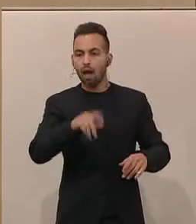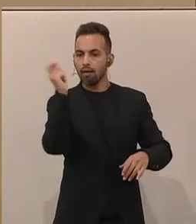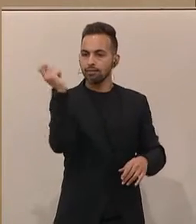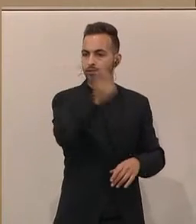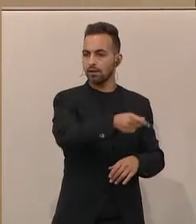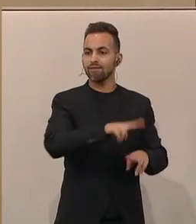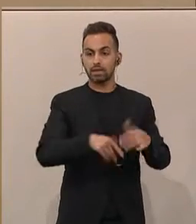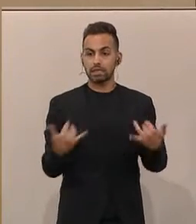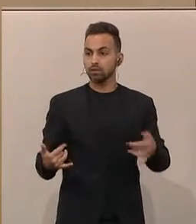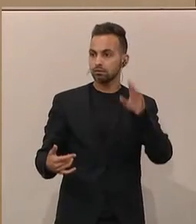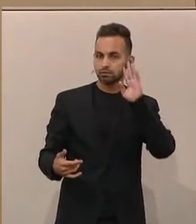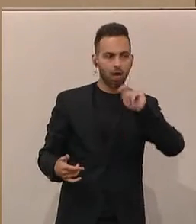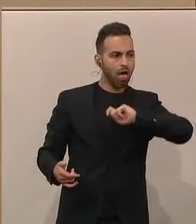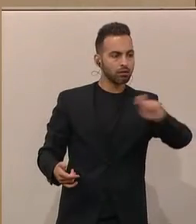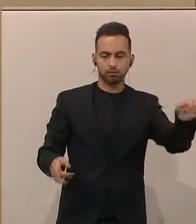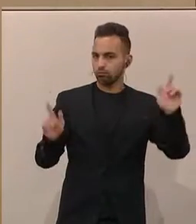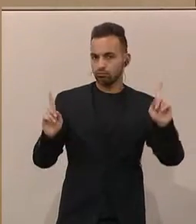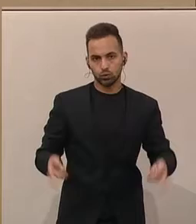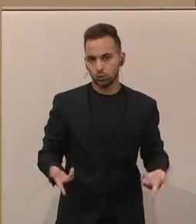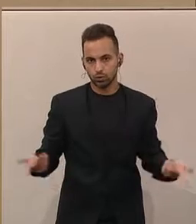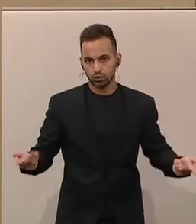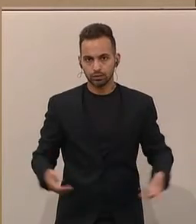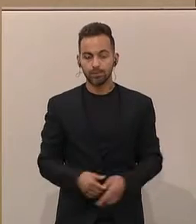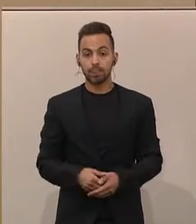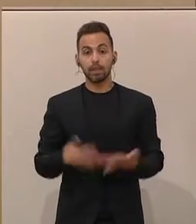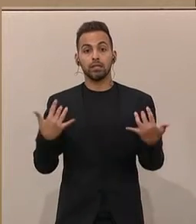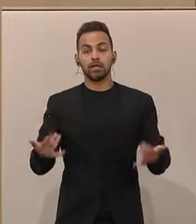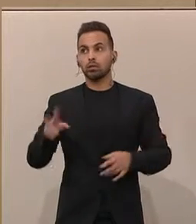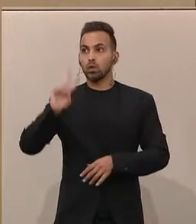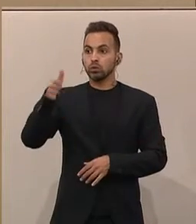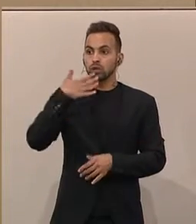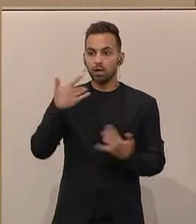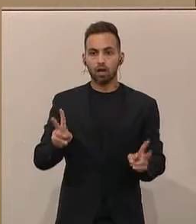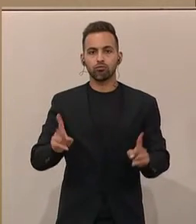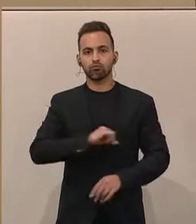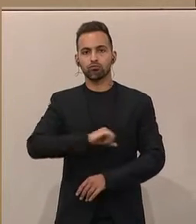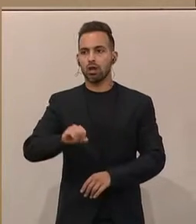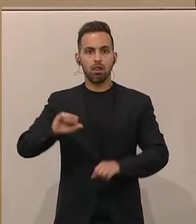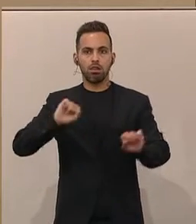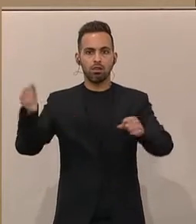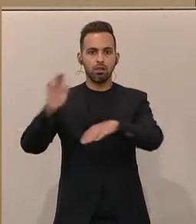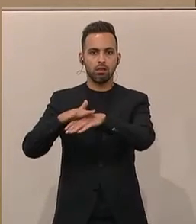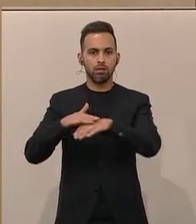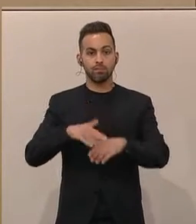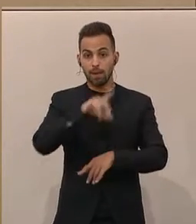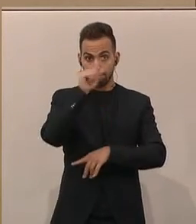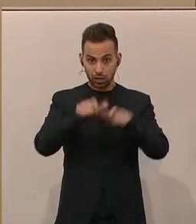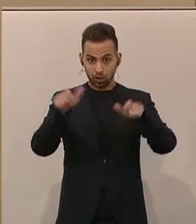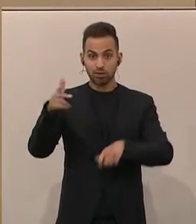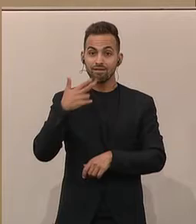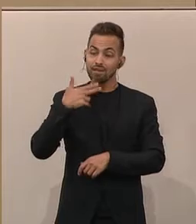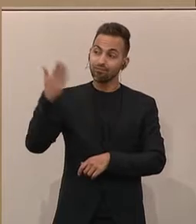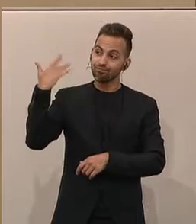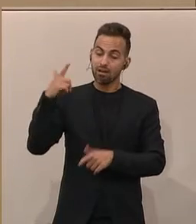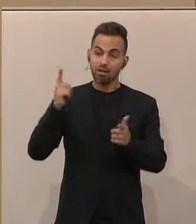zu bringen, wenn ihm so etwas jetzt zu Ohren kommt. Man kann heute Gott sei Dank viel schneller reagieren. Für jene Menschen, die das